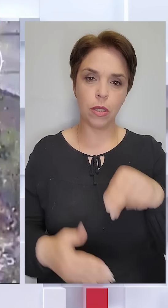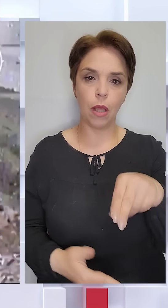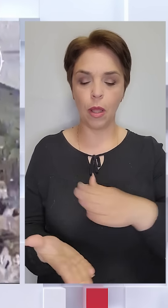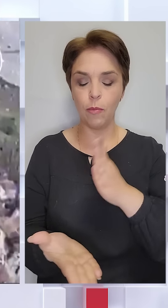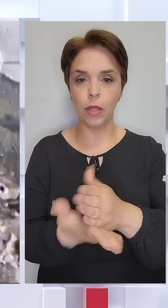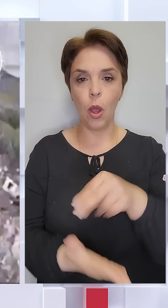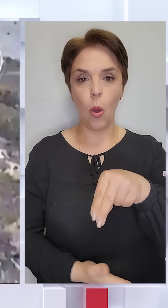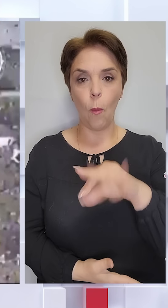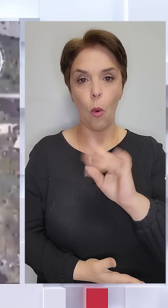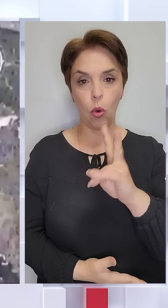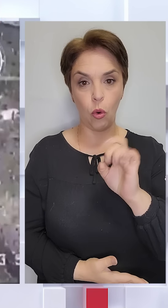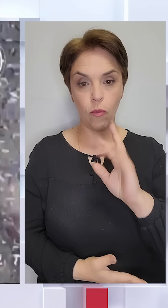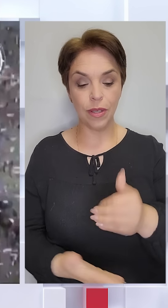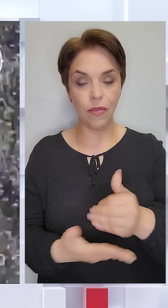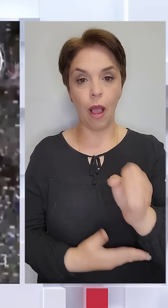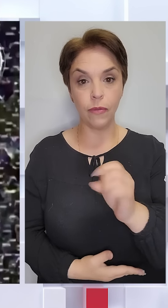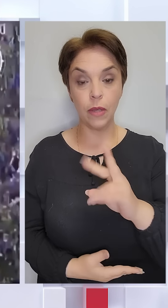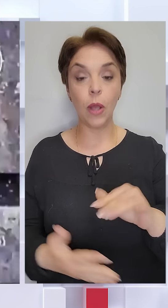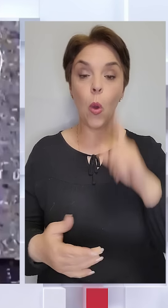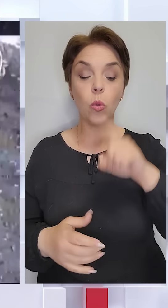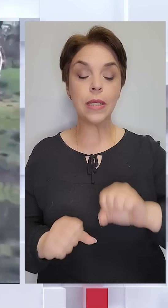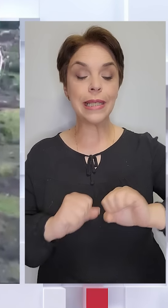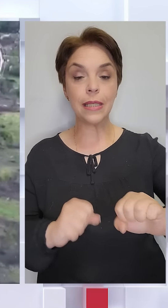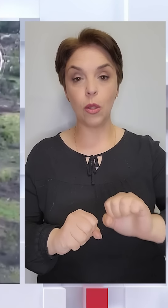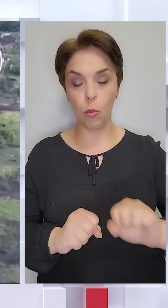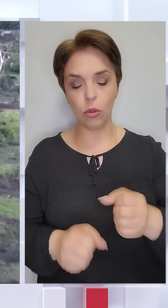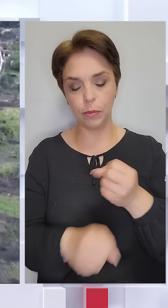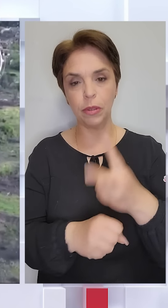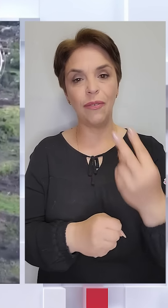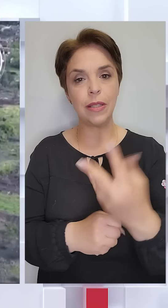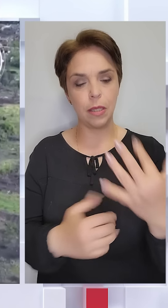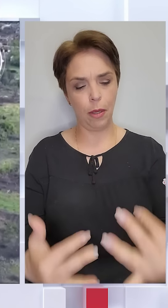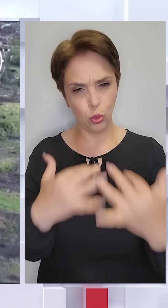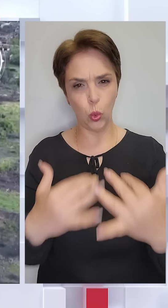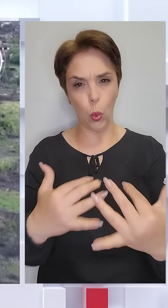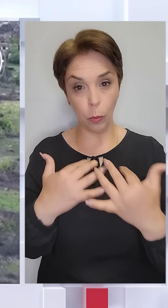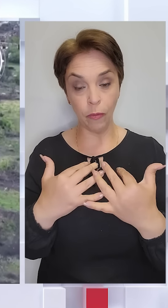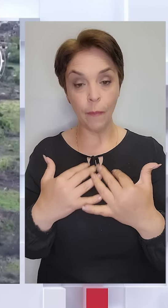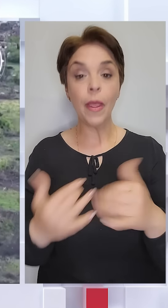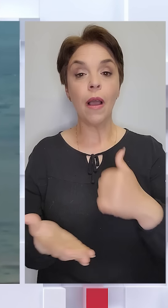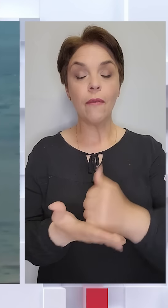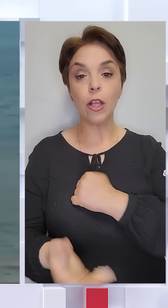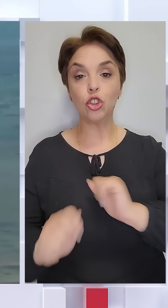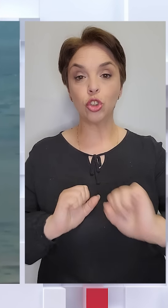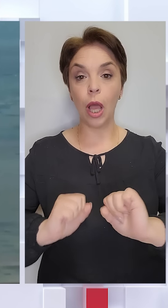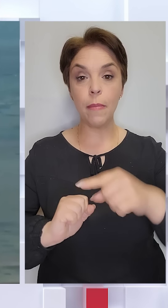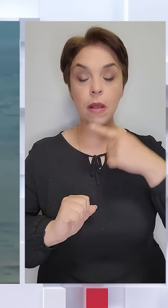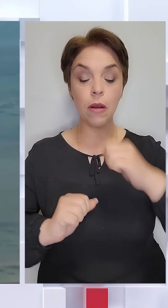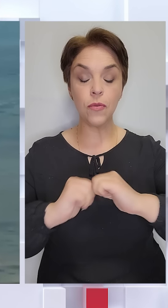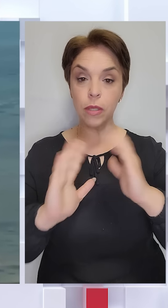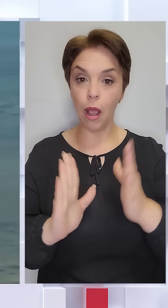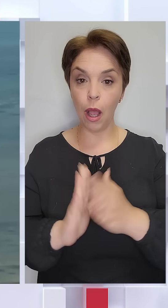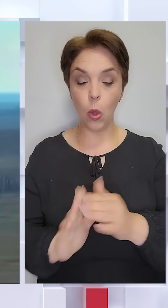напрямку. В Глипавдіївки українські сили оборони відбили там 25 ворожих штурмів. В Генштабі зазначають, загалом